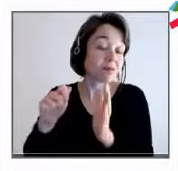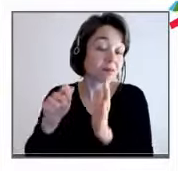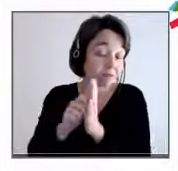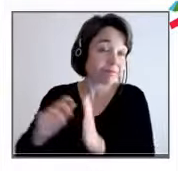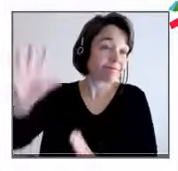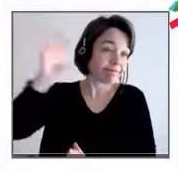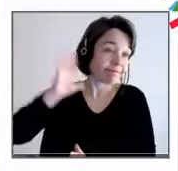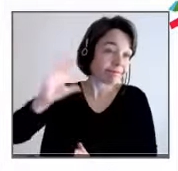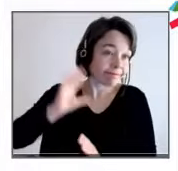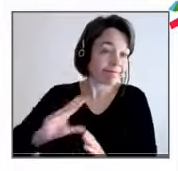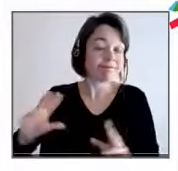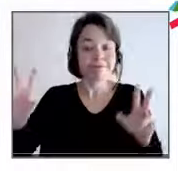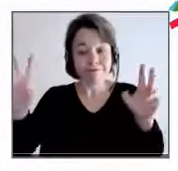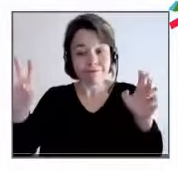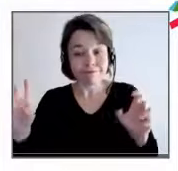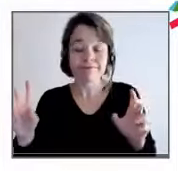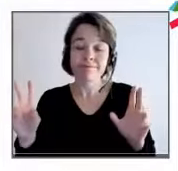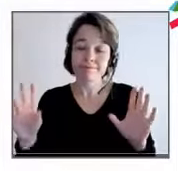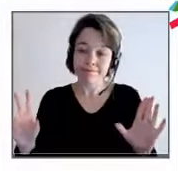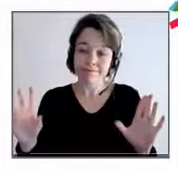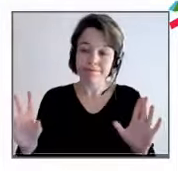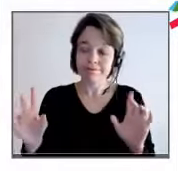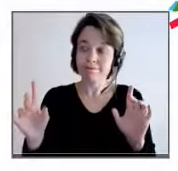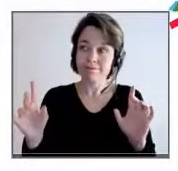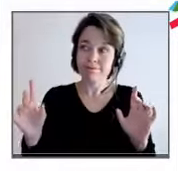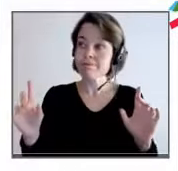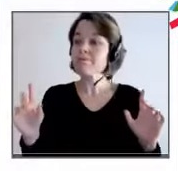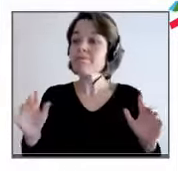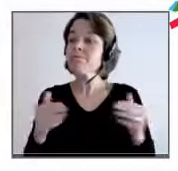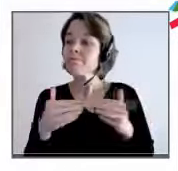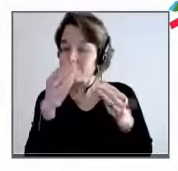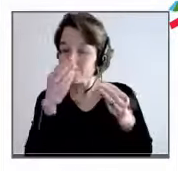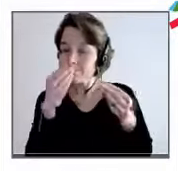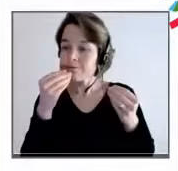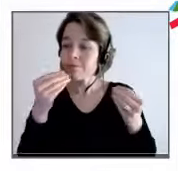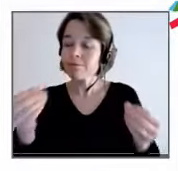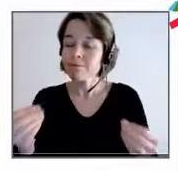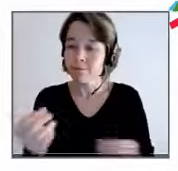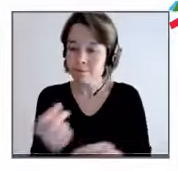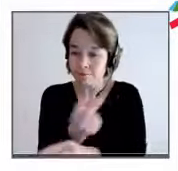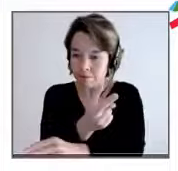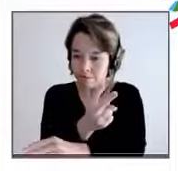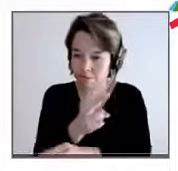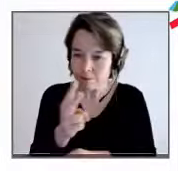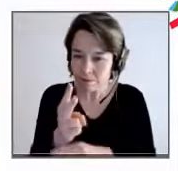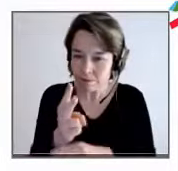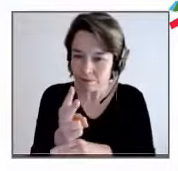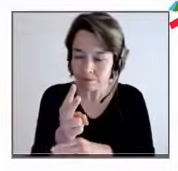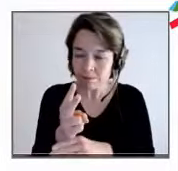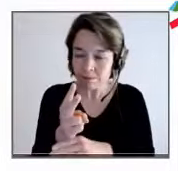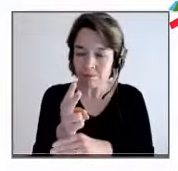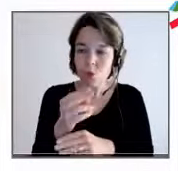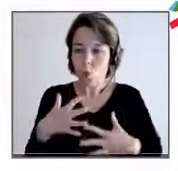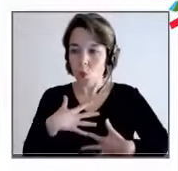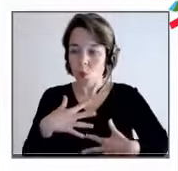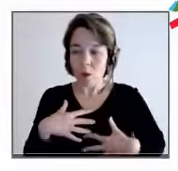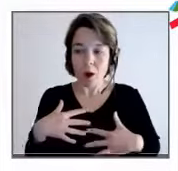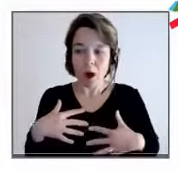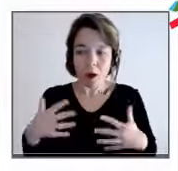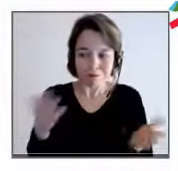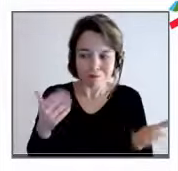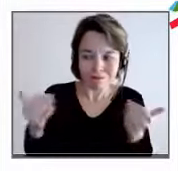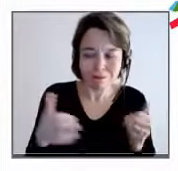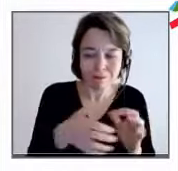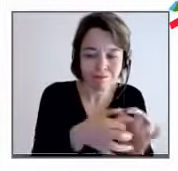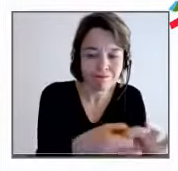ressentir une menace ou un danger pour faire corps et pour s'associer véritablement. Il ne suffit pas, contrairement à ce qu'on pense très